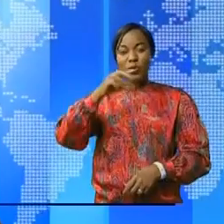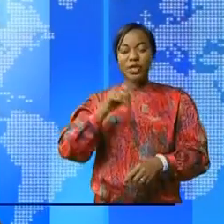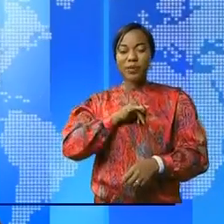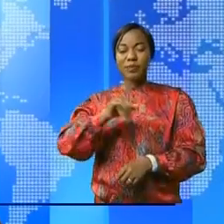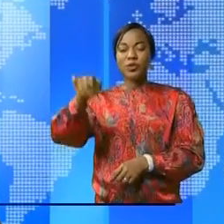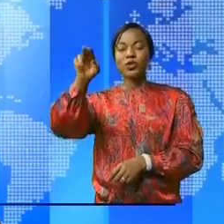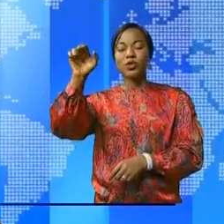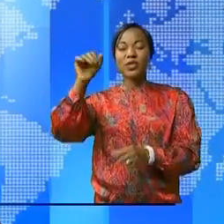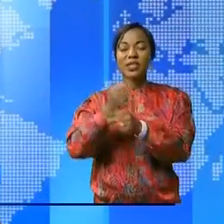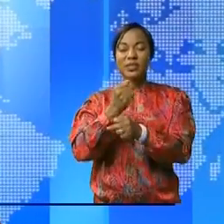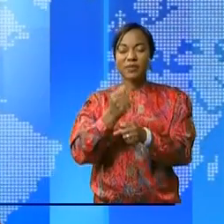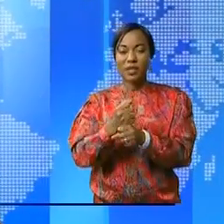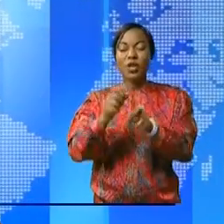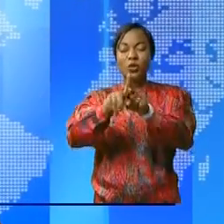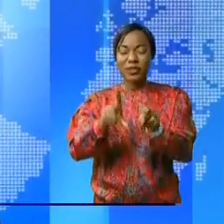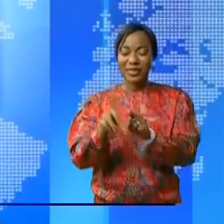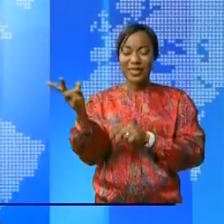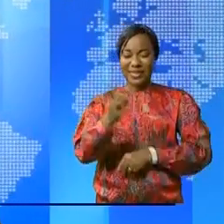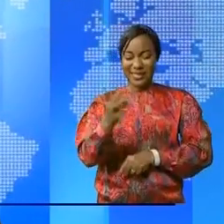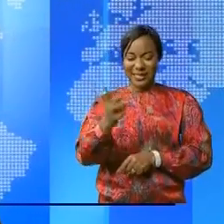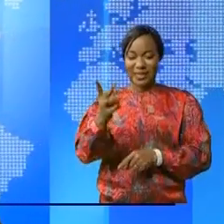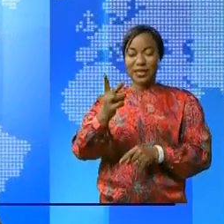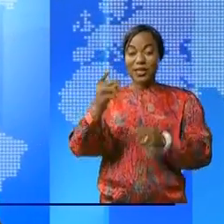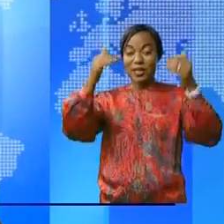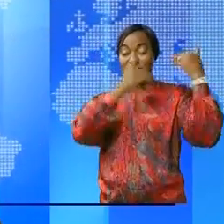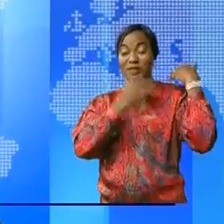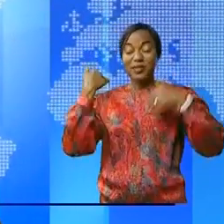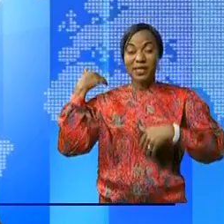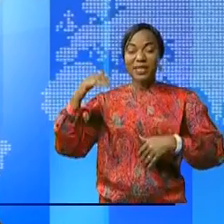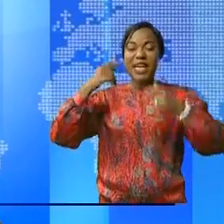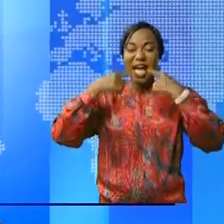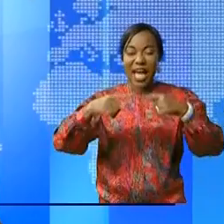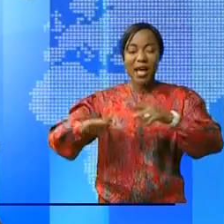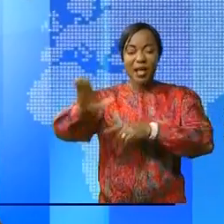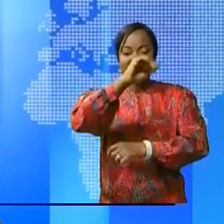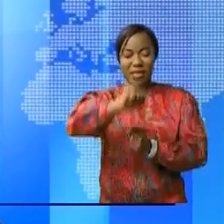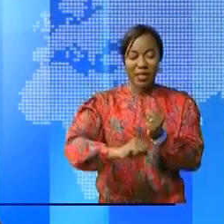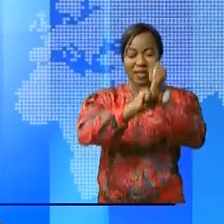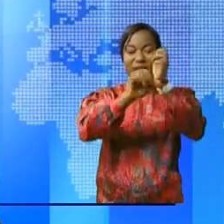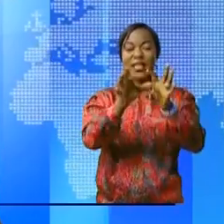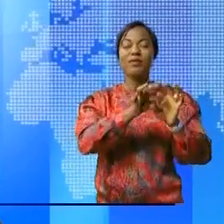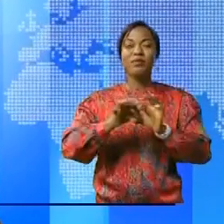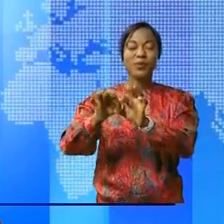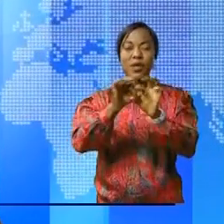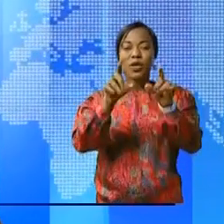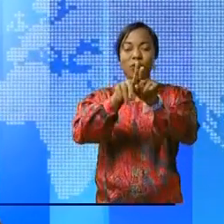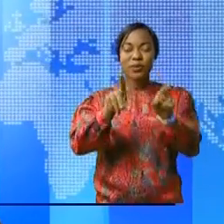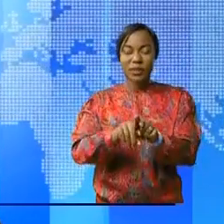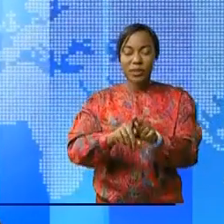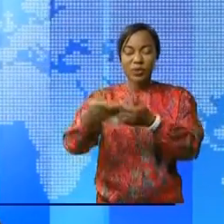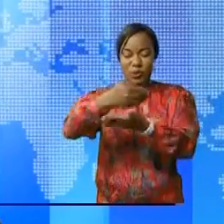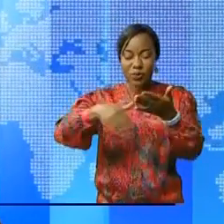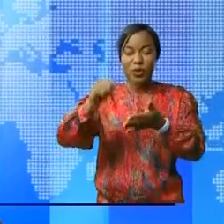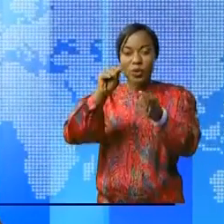de travail. Hier, le D, chef d'État, ont conjointement annoncé le renforcement des relations bilatérales qui ont dernièrement